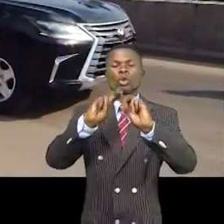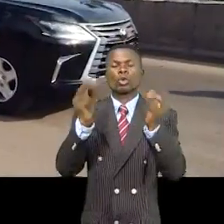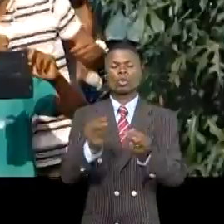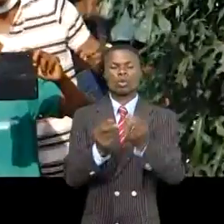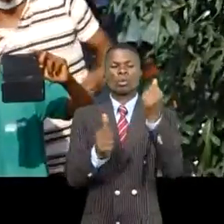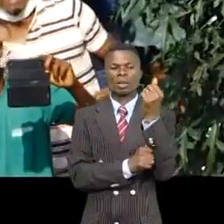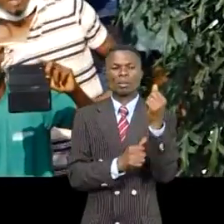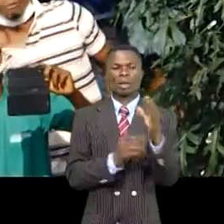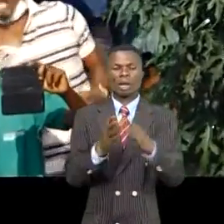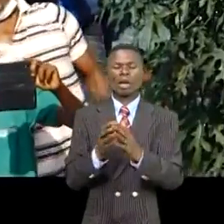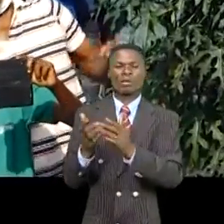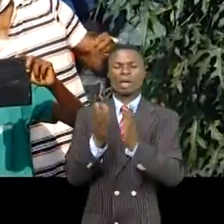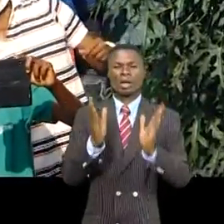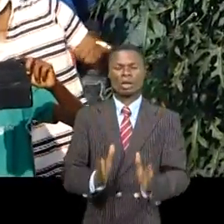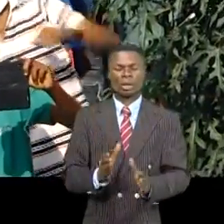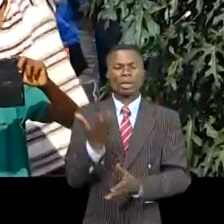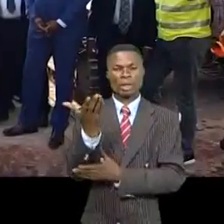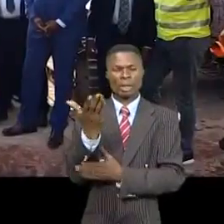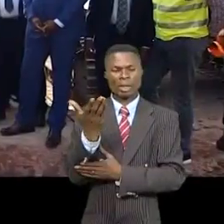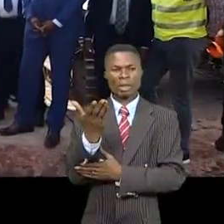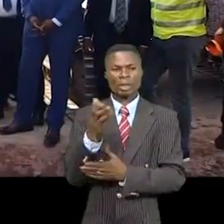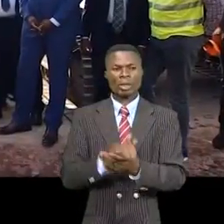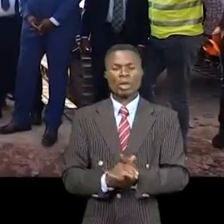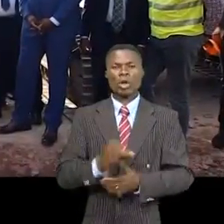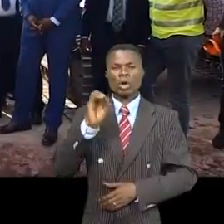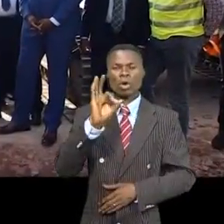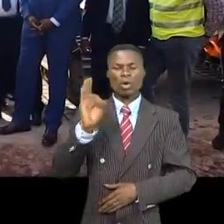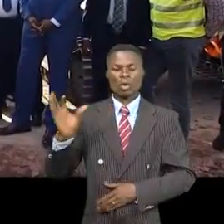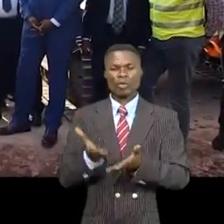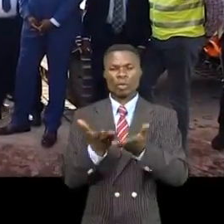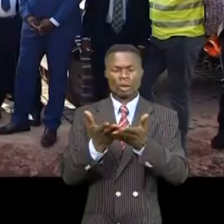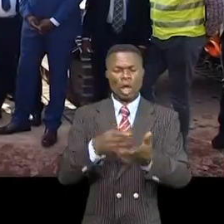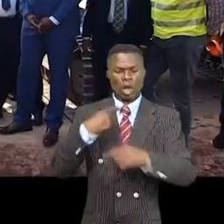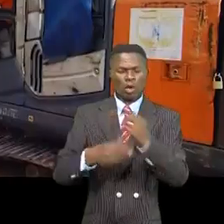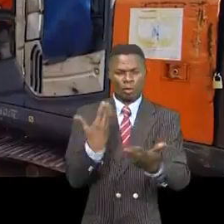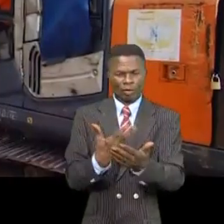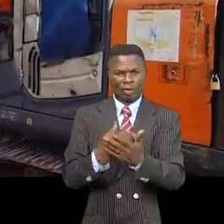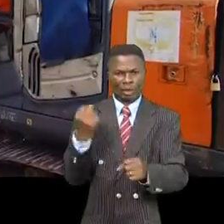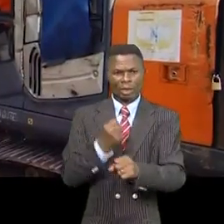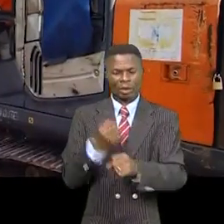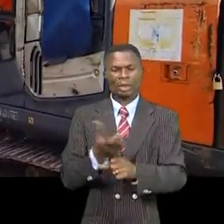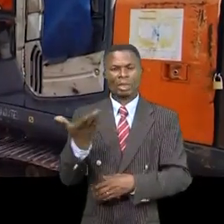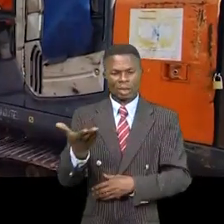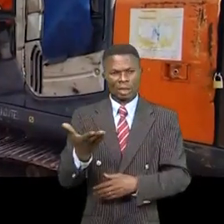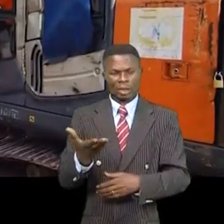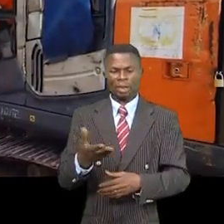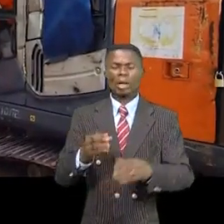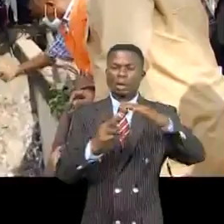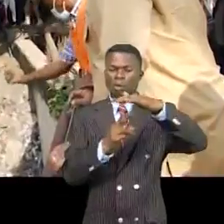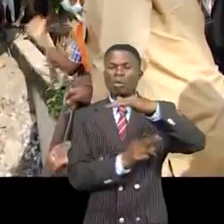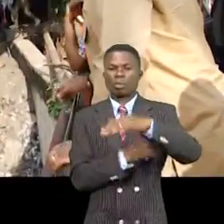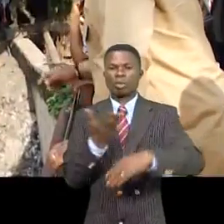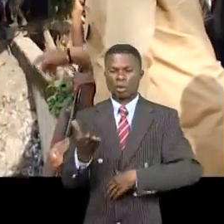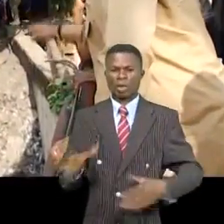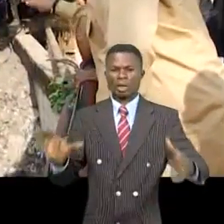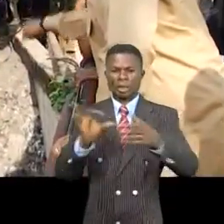République et ses collaborateurs a obligé à l'office de route d'entamer dès les premières heures d'après-dégâts des travaux sur cet ouvrage qui